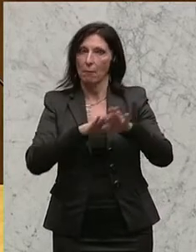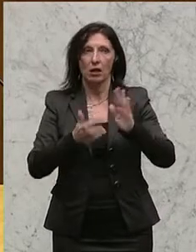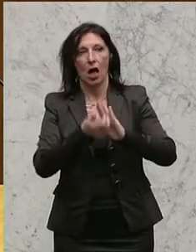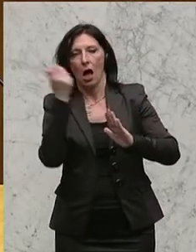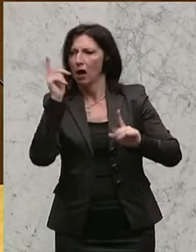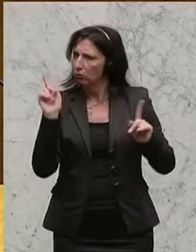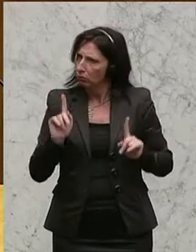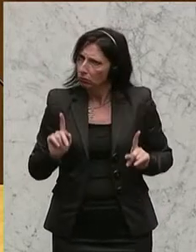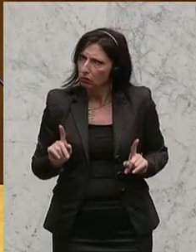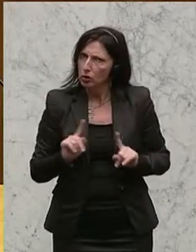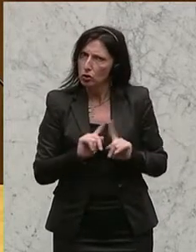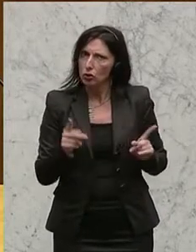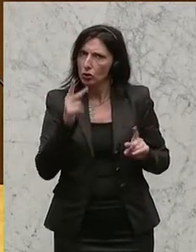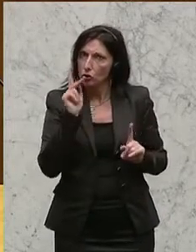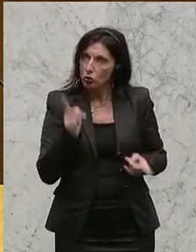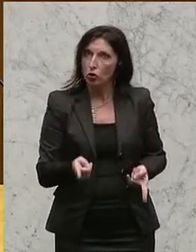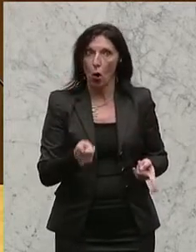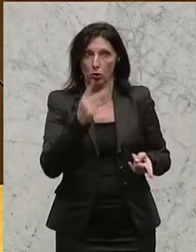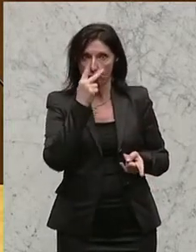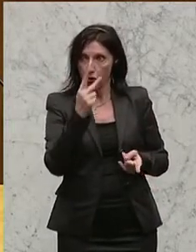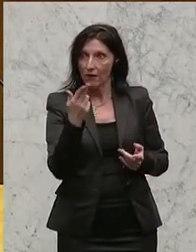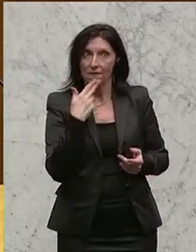dass man sich immer an den Besten orientieren soll.